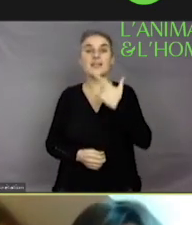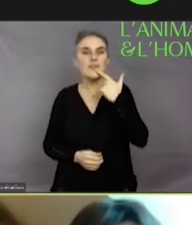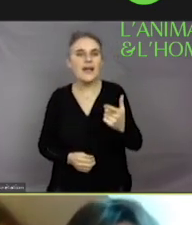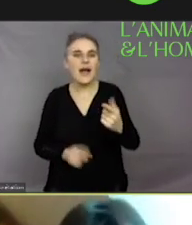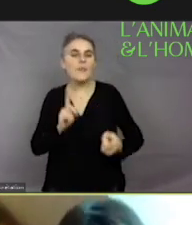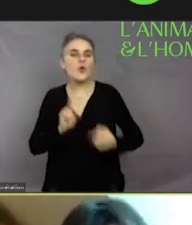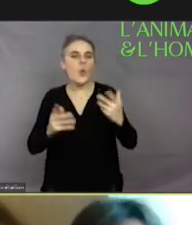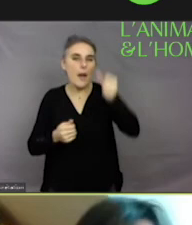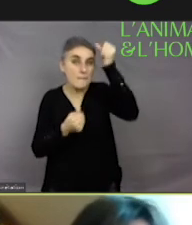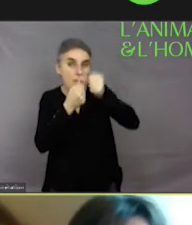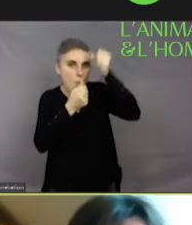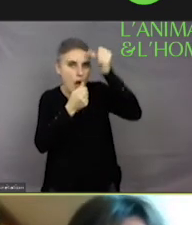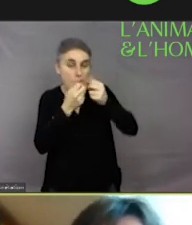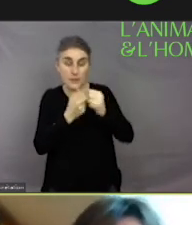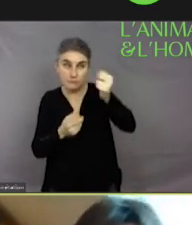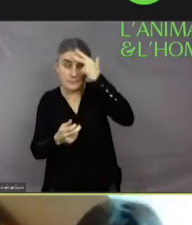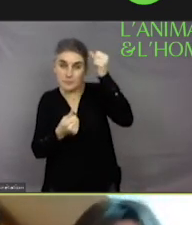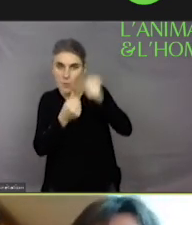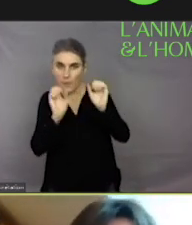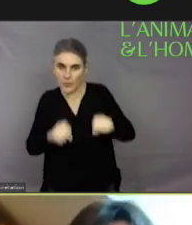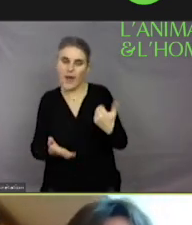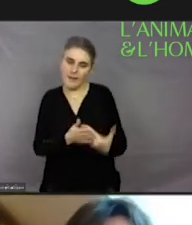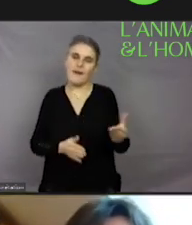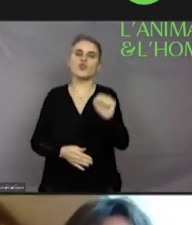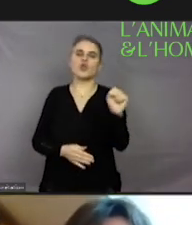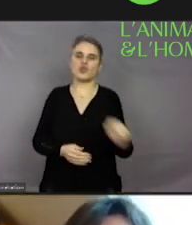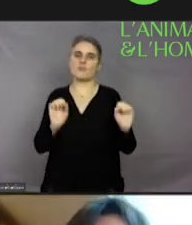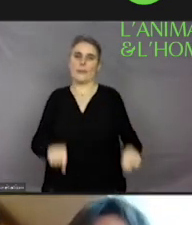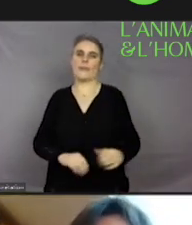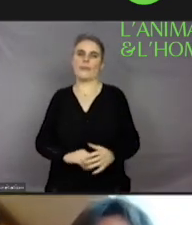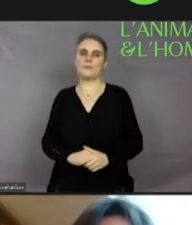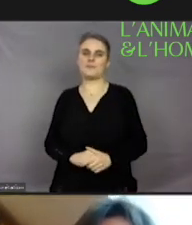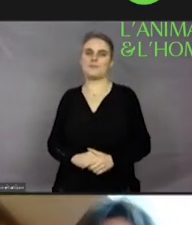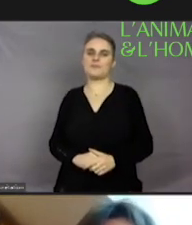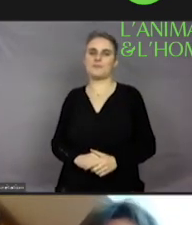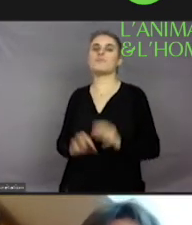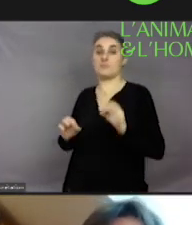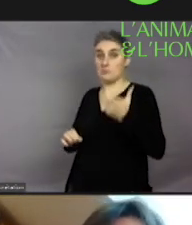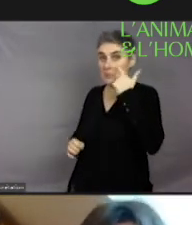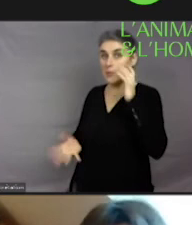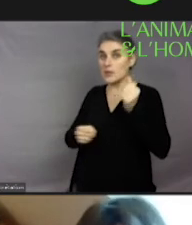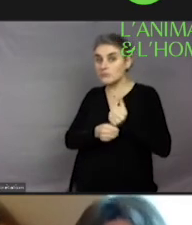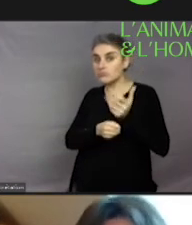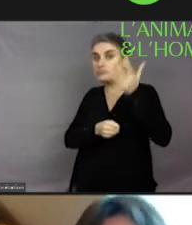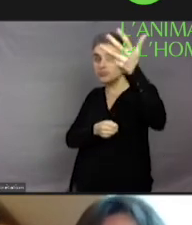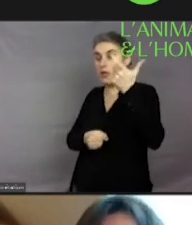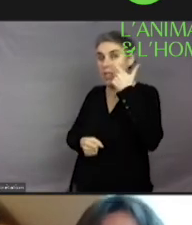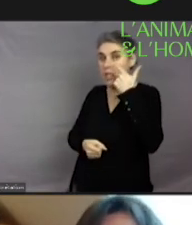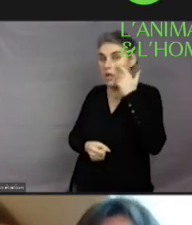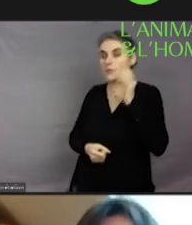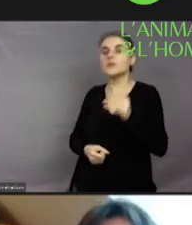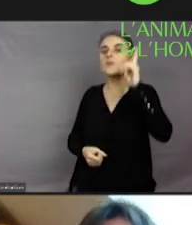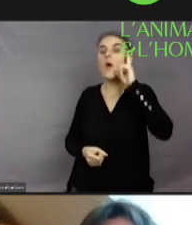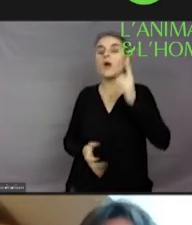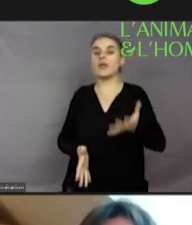de mémoire des traumatismes. On verra, à mon avis, en effet, dans les années à venir parce que c'est vrai que c'est un raisonnement qu'on avait il y a encore 10 ans